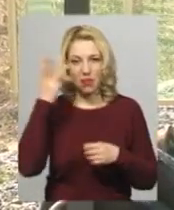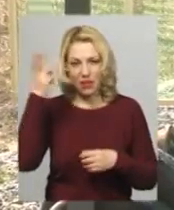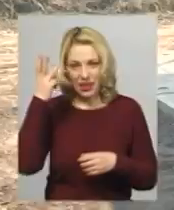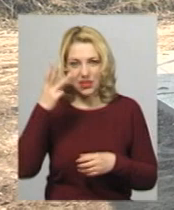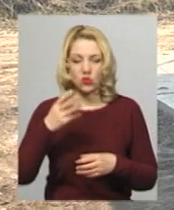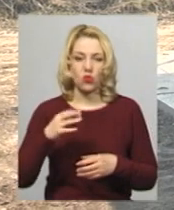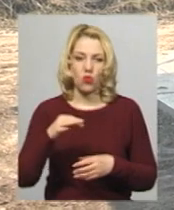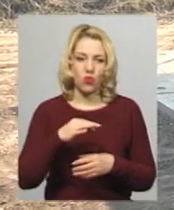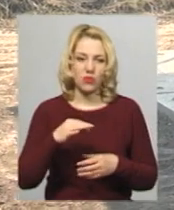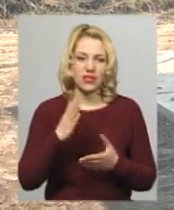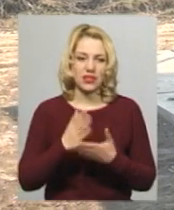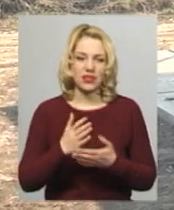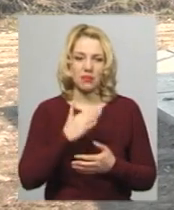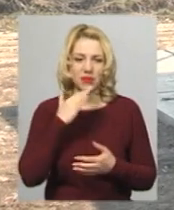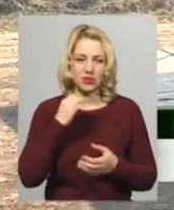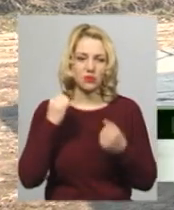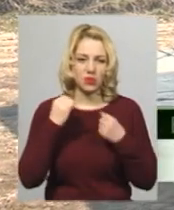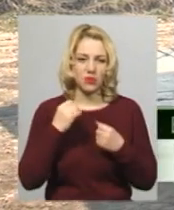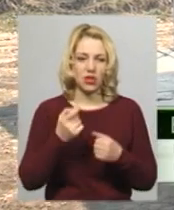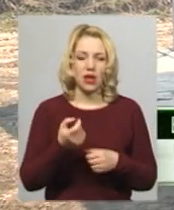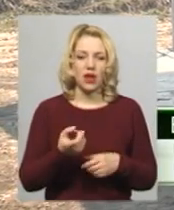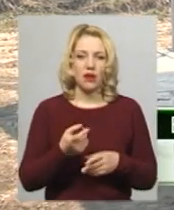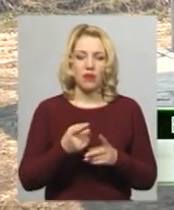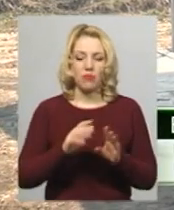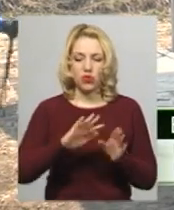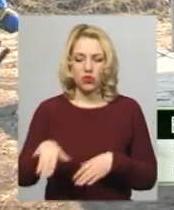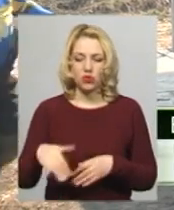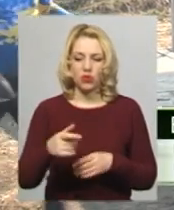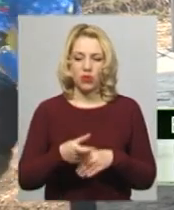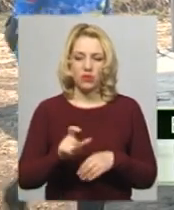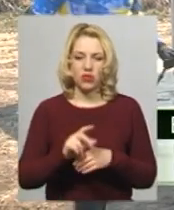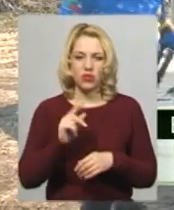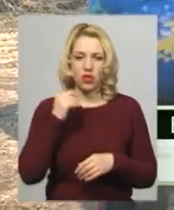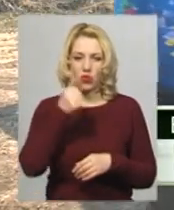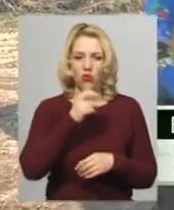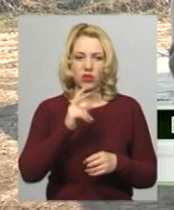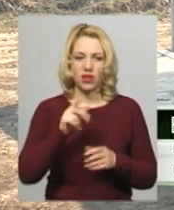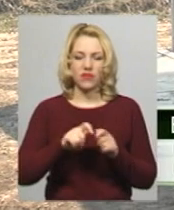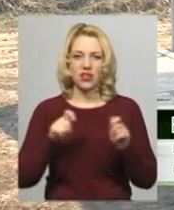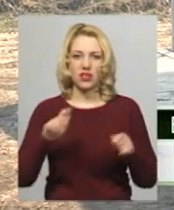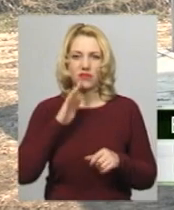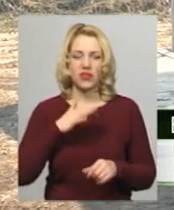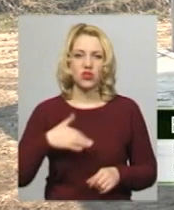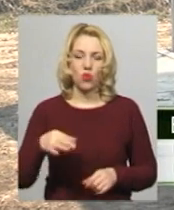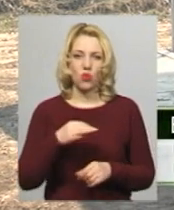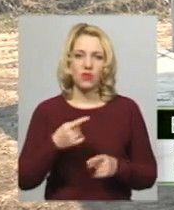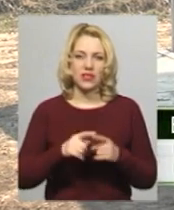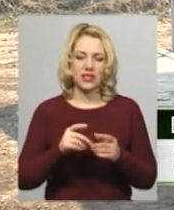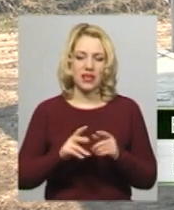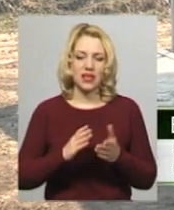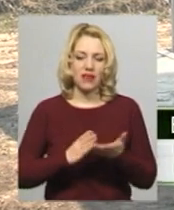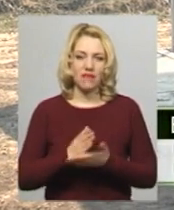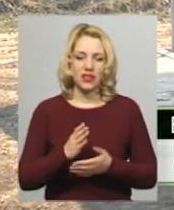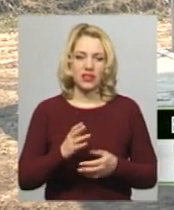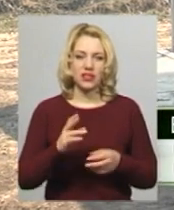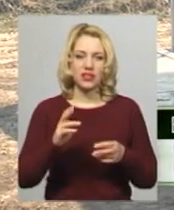спорту. «Пройшло трошки більше року, як ми відкрили в нашій області цей від спорту, практичну